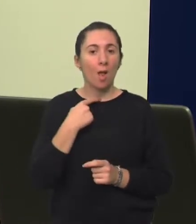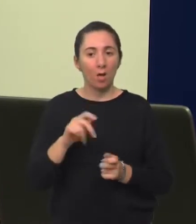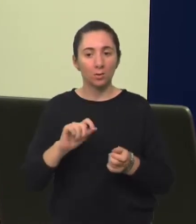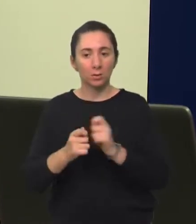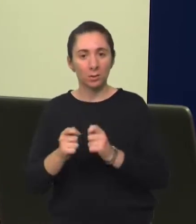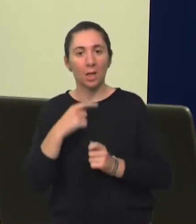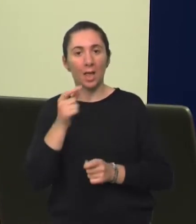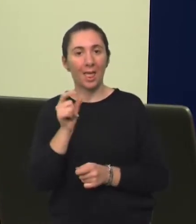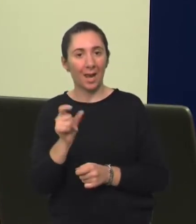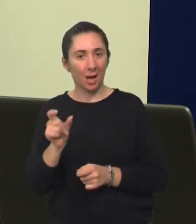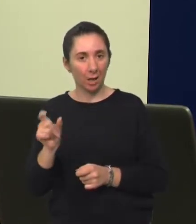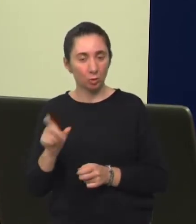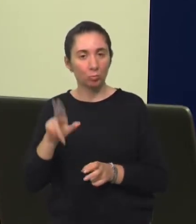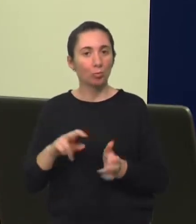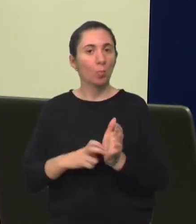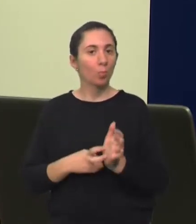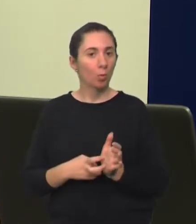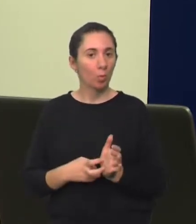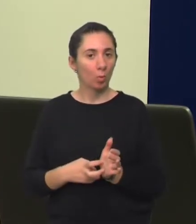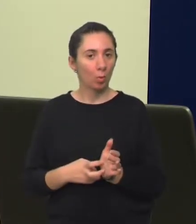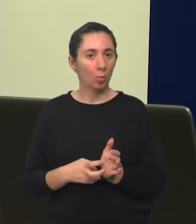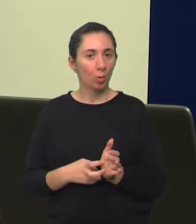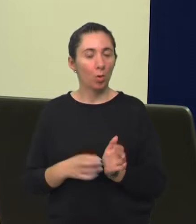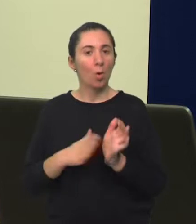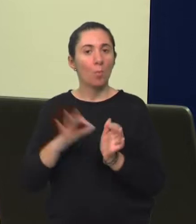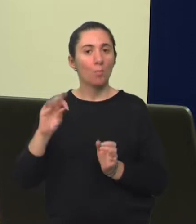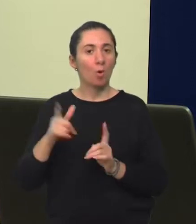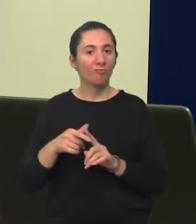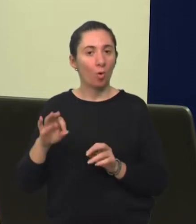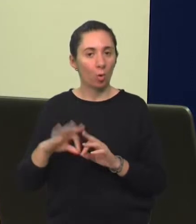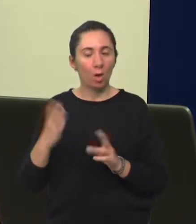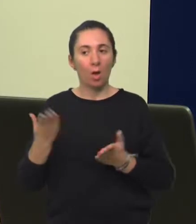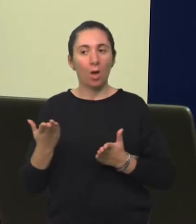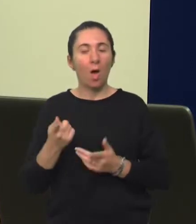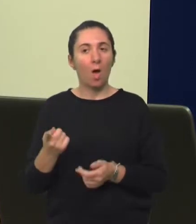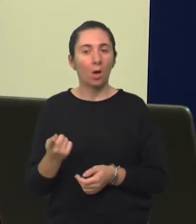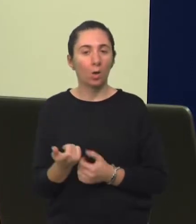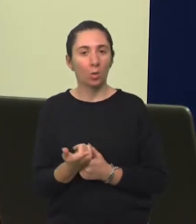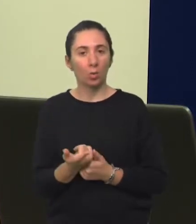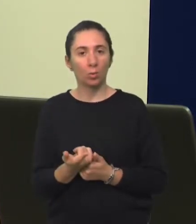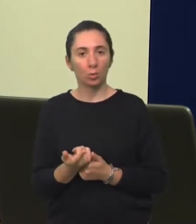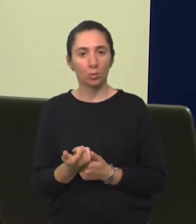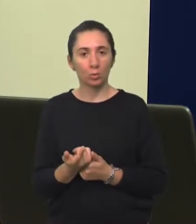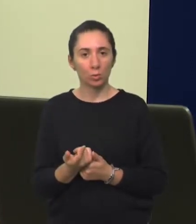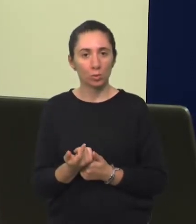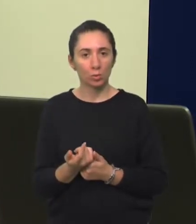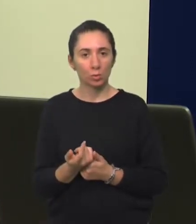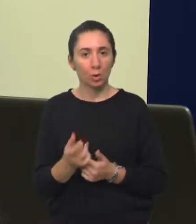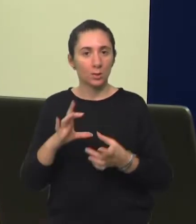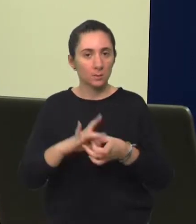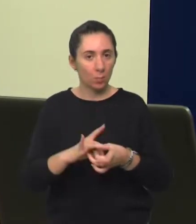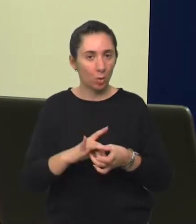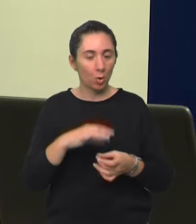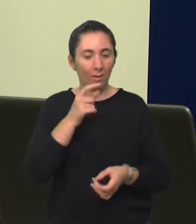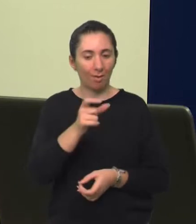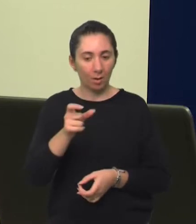riječi. Može imati problema na razini morfologije, što znači kako će spojiti